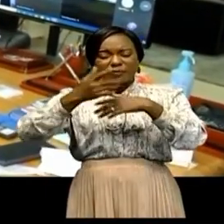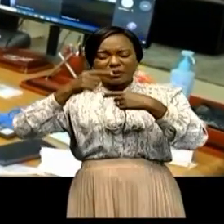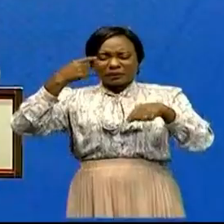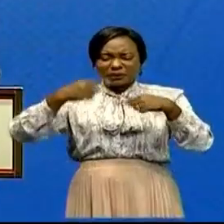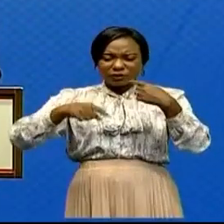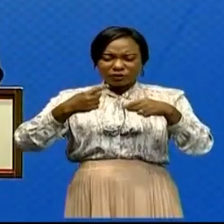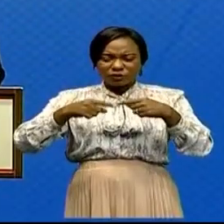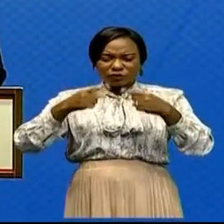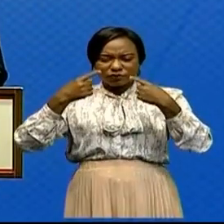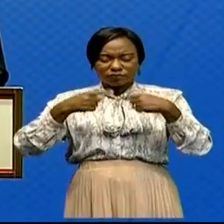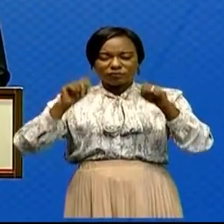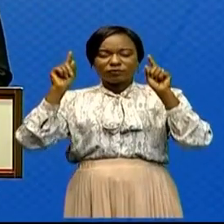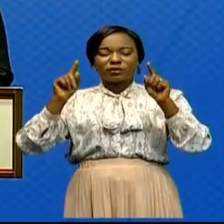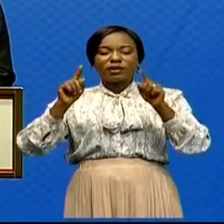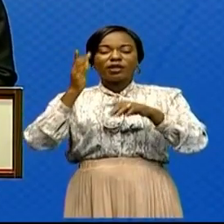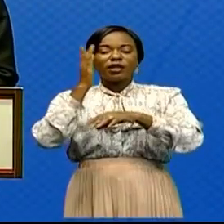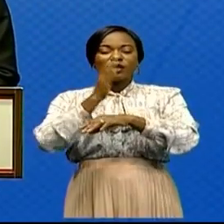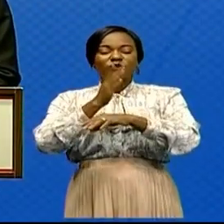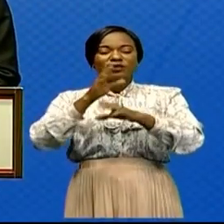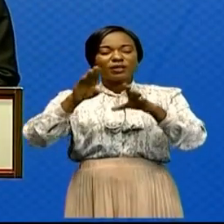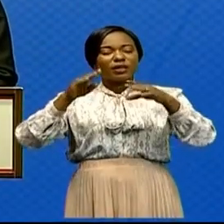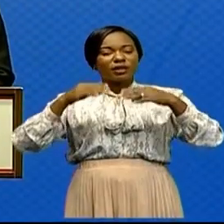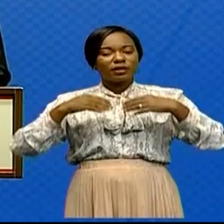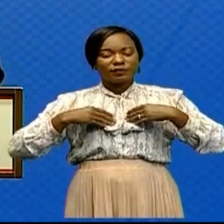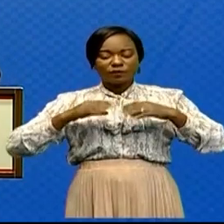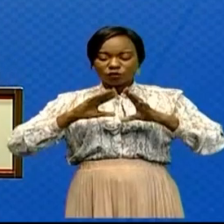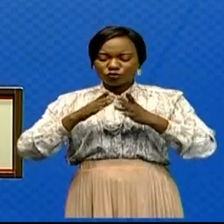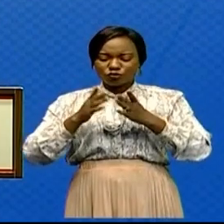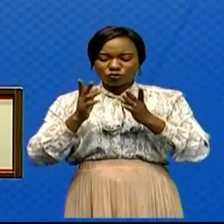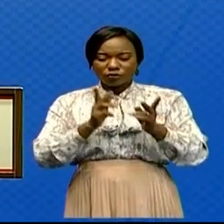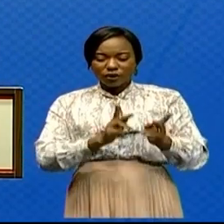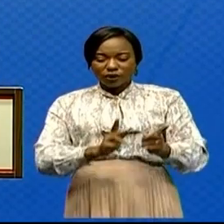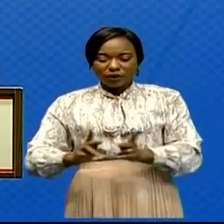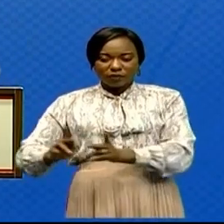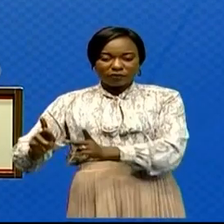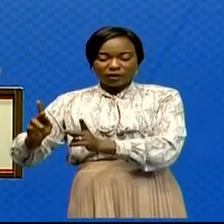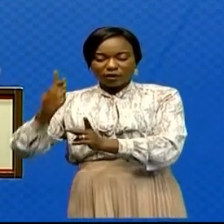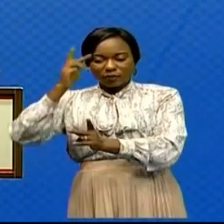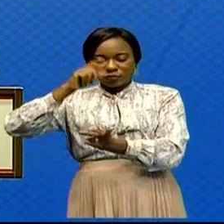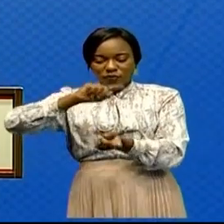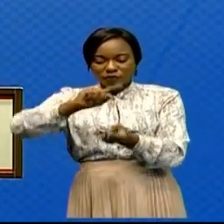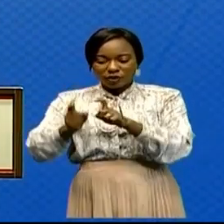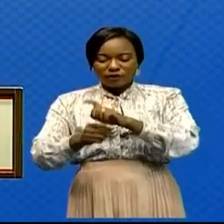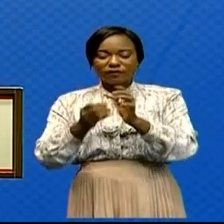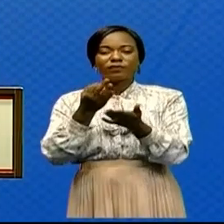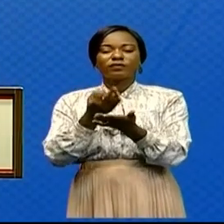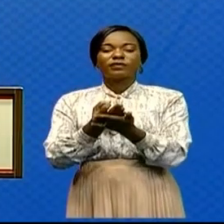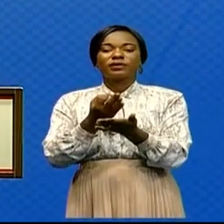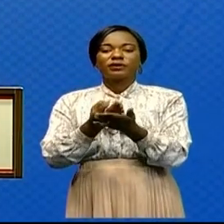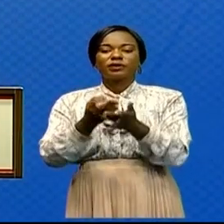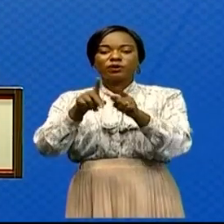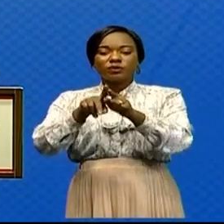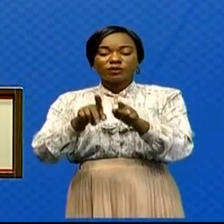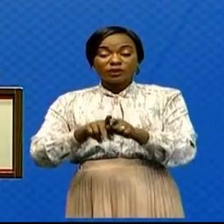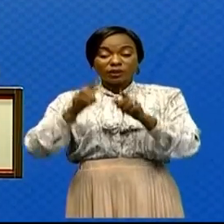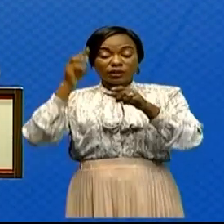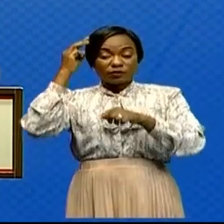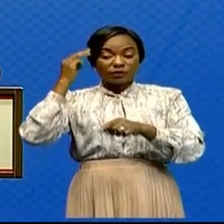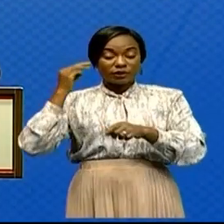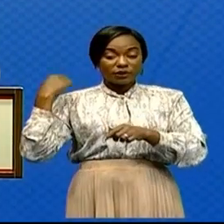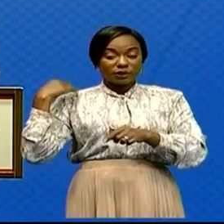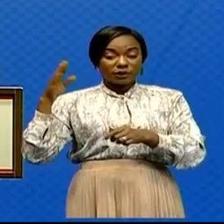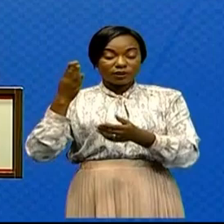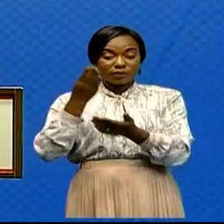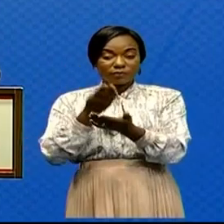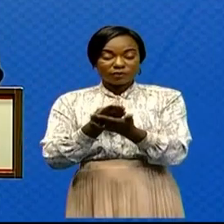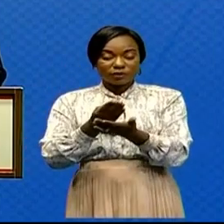délibération, le Conseil a adopté le plan stratégique actualisé de la réforme de finances publiques. Le ministre d'État, ministre et de Budget